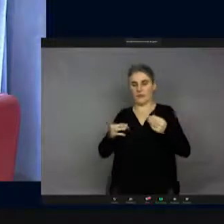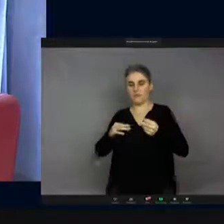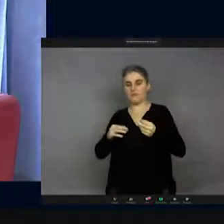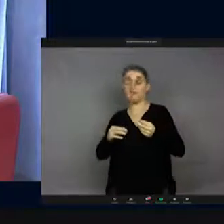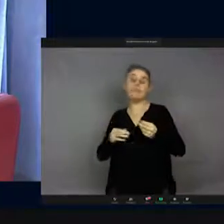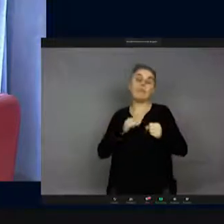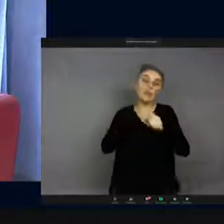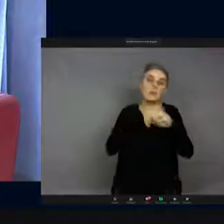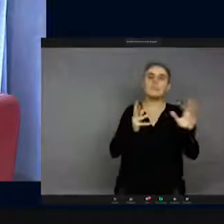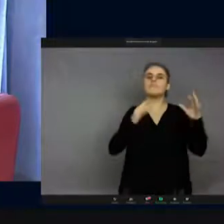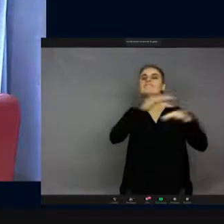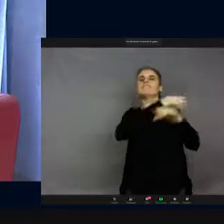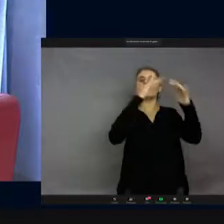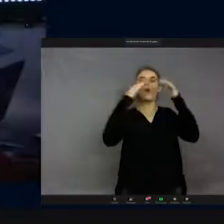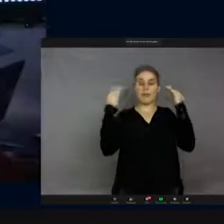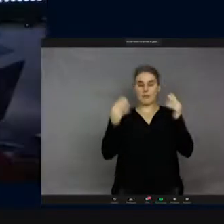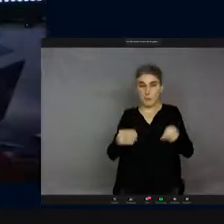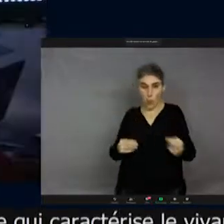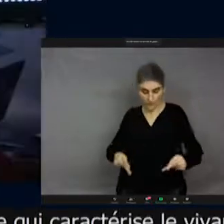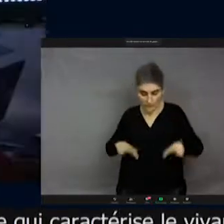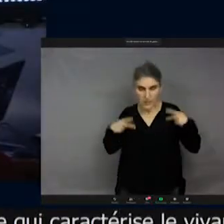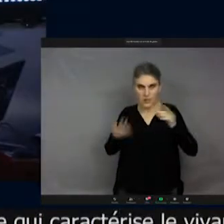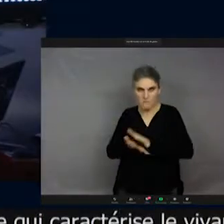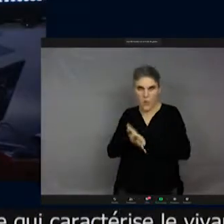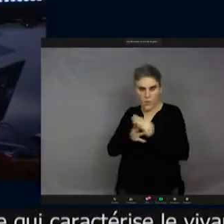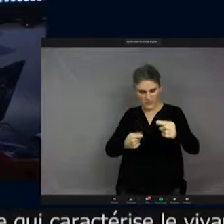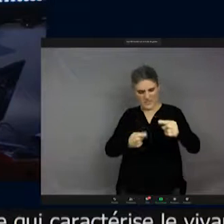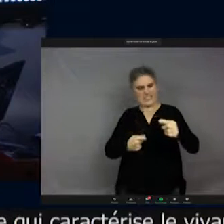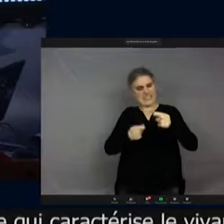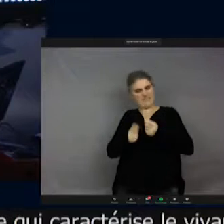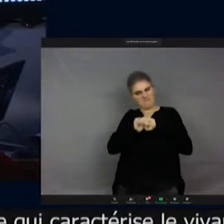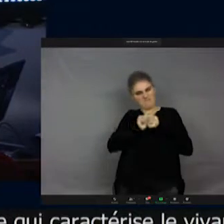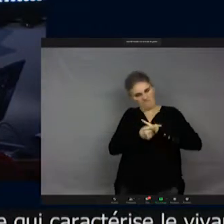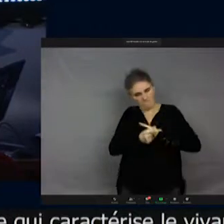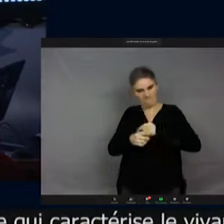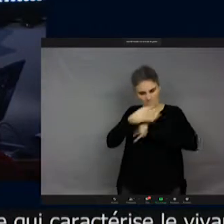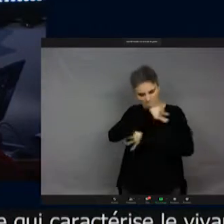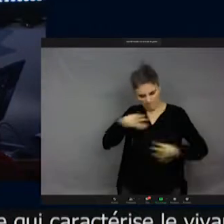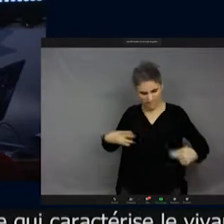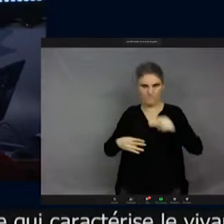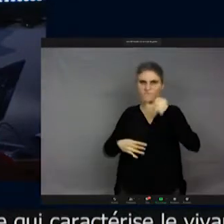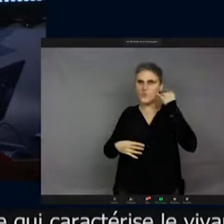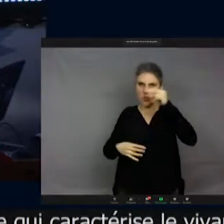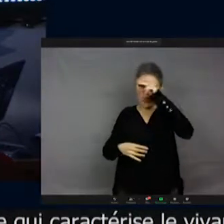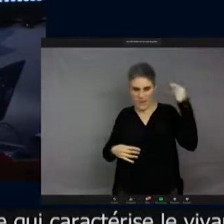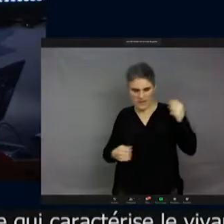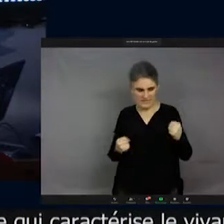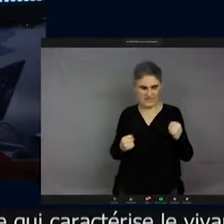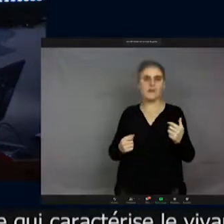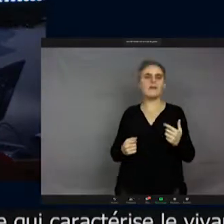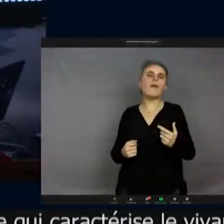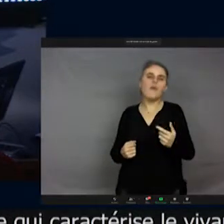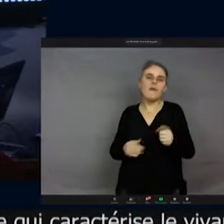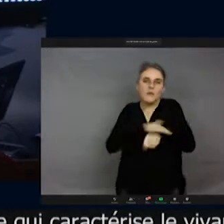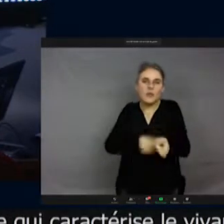au cours de sa vie, ne pas se modifier. ne pas se dire « Allez, je vais devenir rayé jaune et noir. » Du coup, on est jaune et noir. Donc, c'est plutôt un